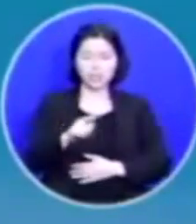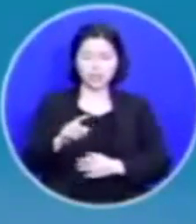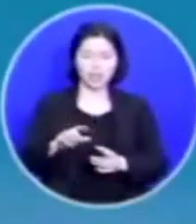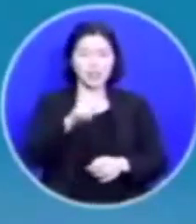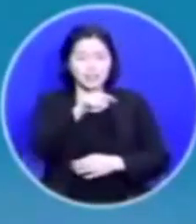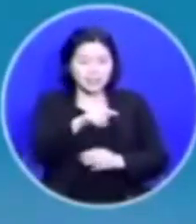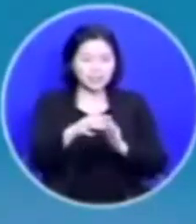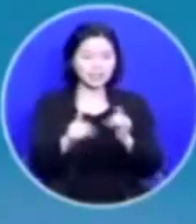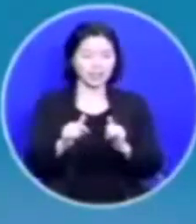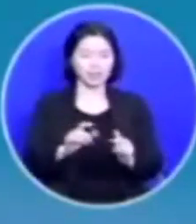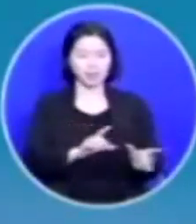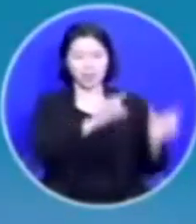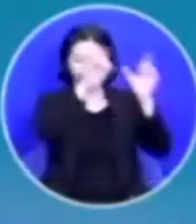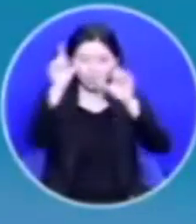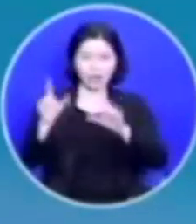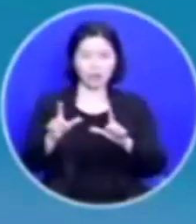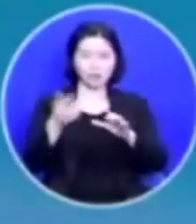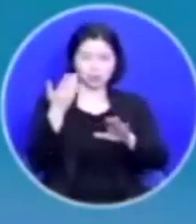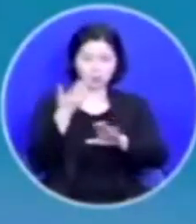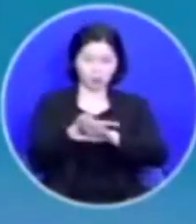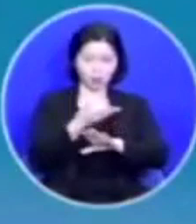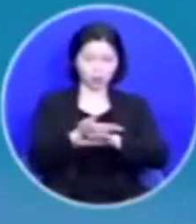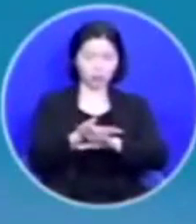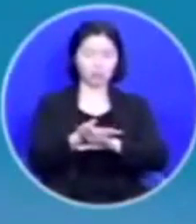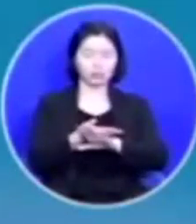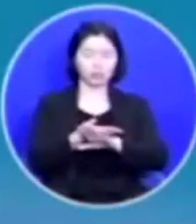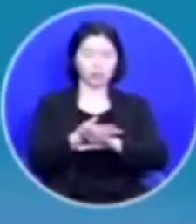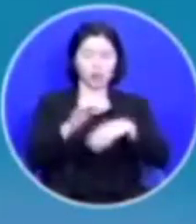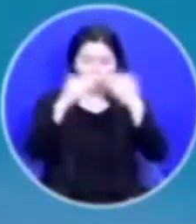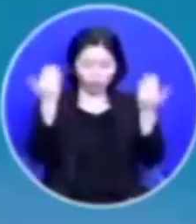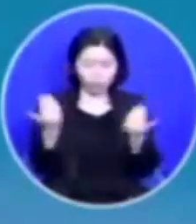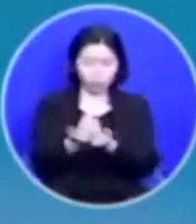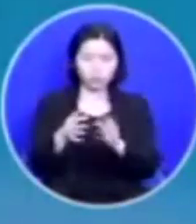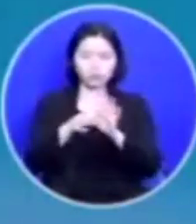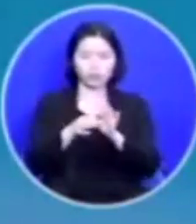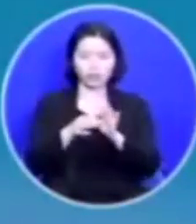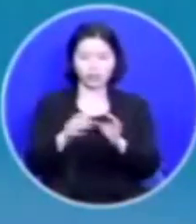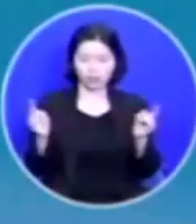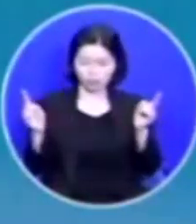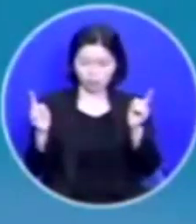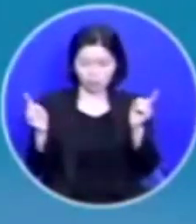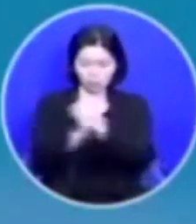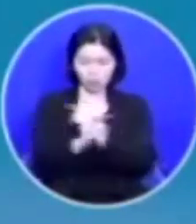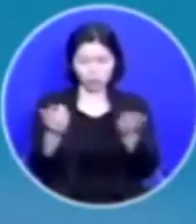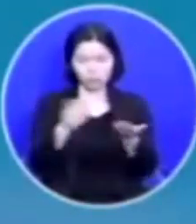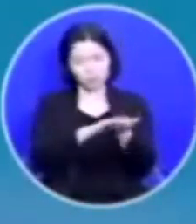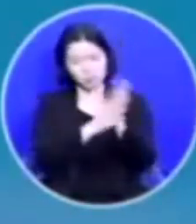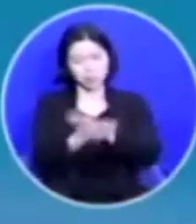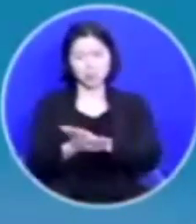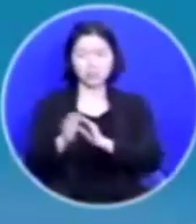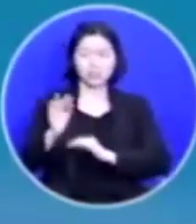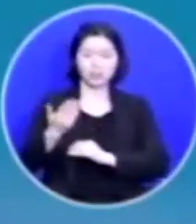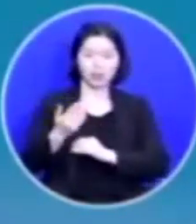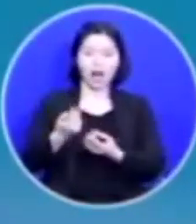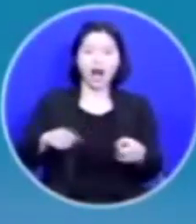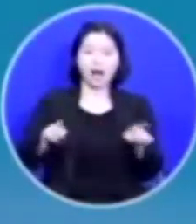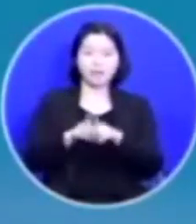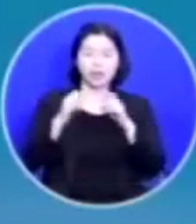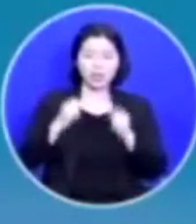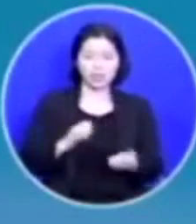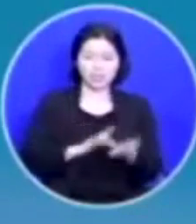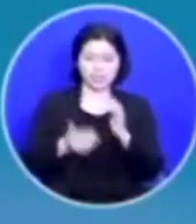인생을 바꾸는 겁니다 모든 관계를 변화시키는 것입니다 함께 계신 예수님 나와